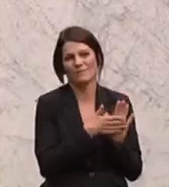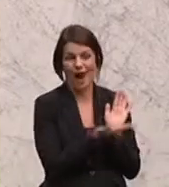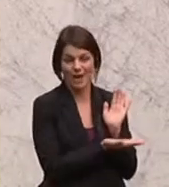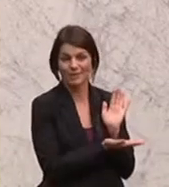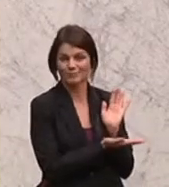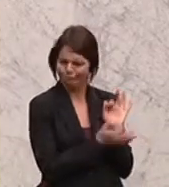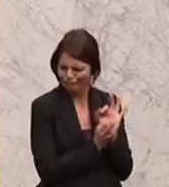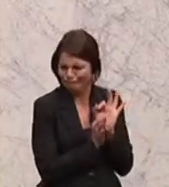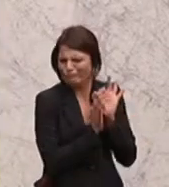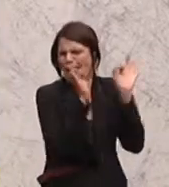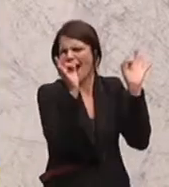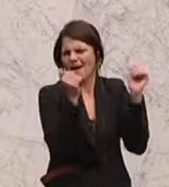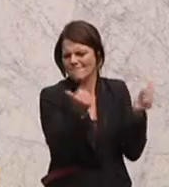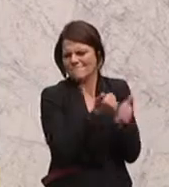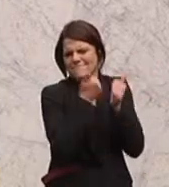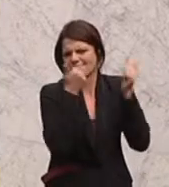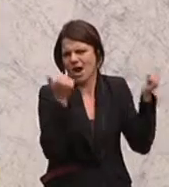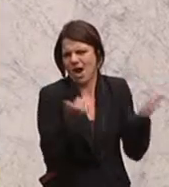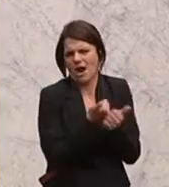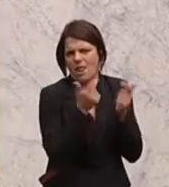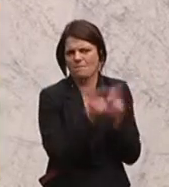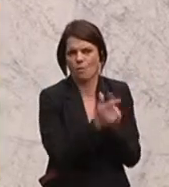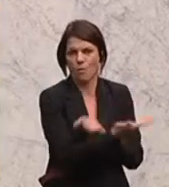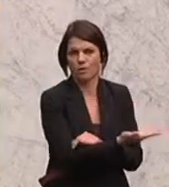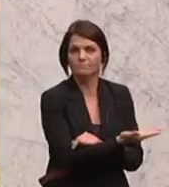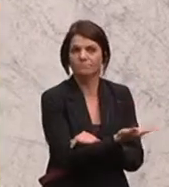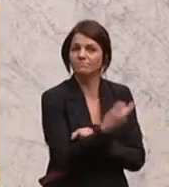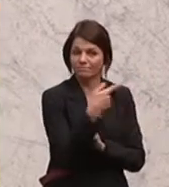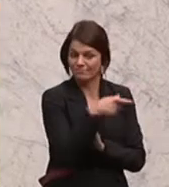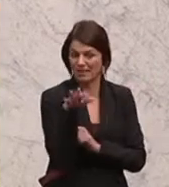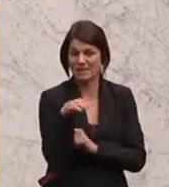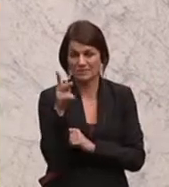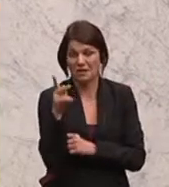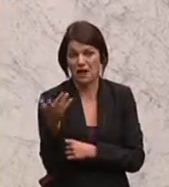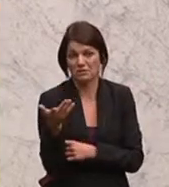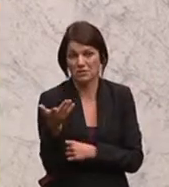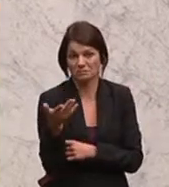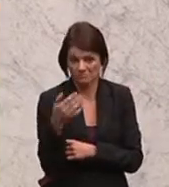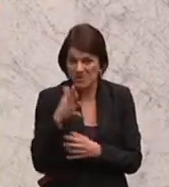hervorragendes und wirksames Instrument diese Registrierkassenpflicht ist.